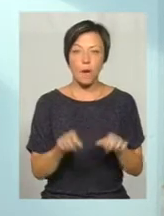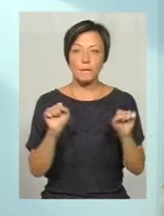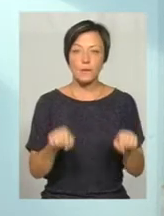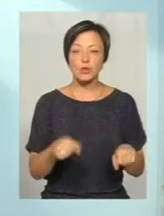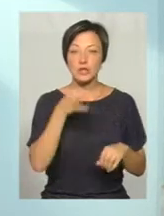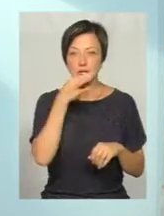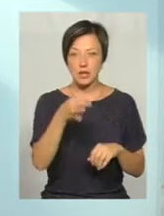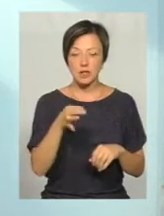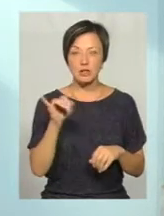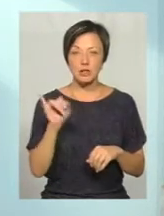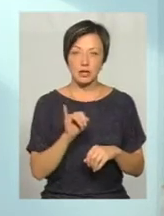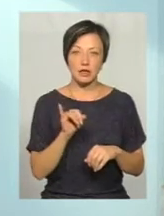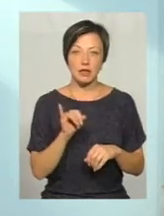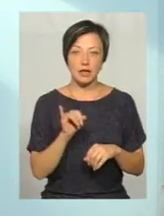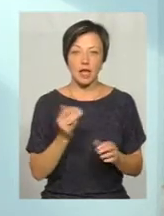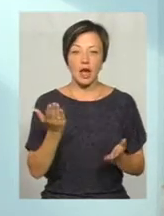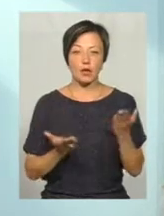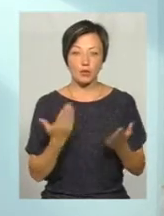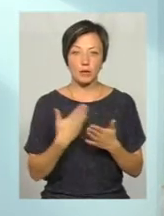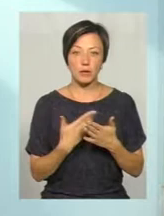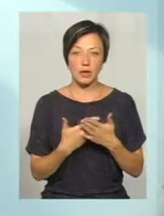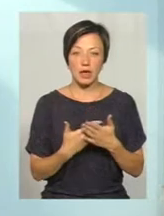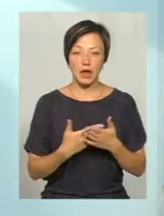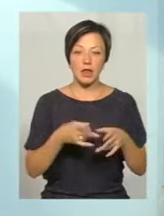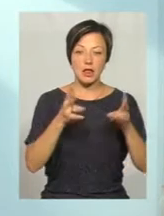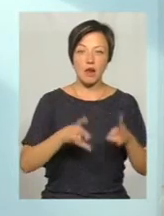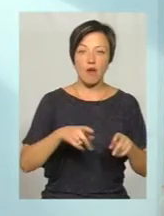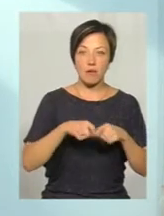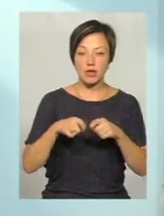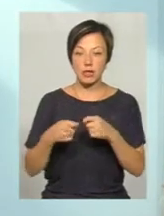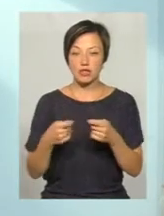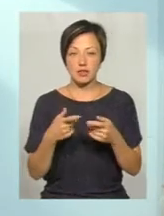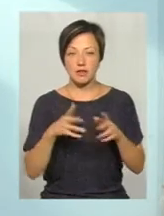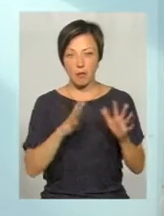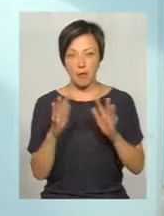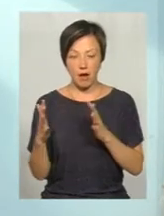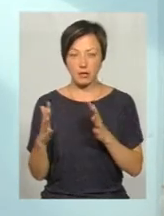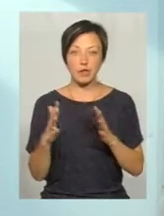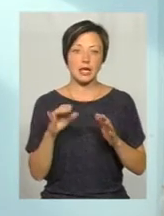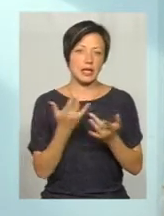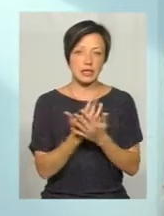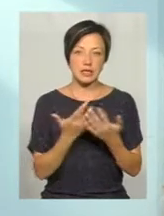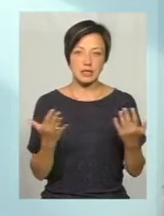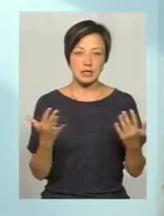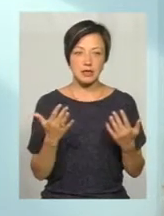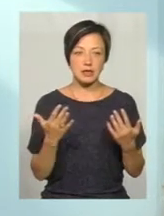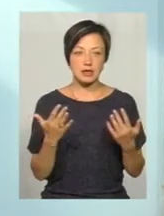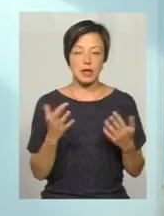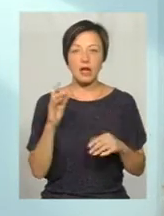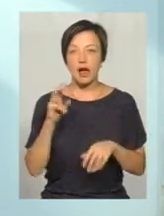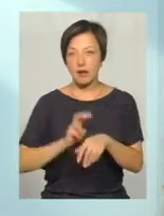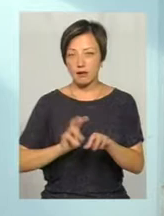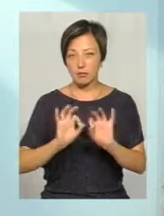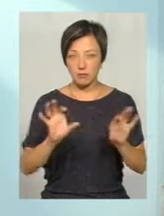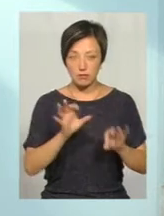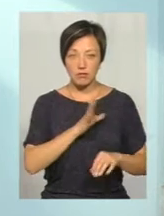Можна сказати так, якщо брати і травматичні такі випадки, ну і різні, як сказав мій колега, що